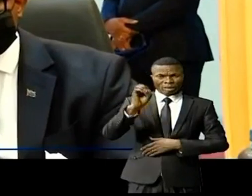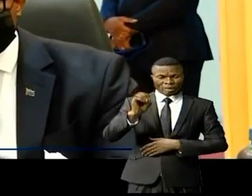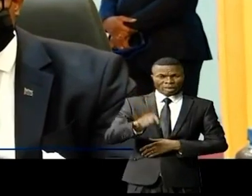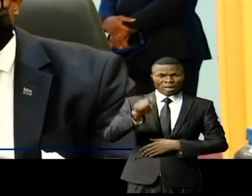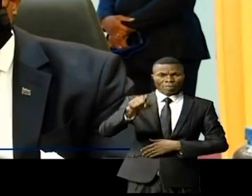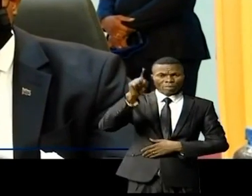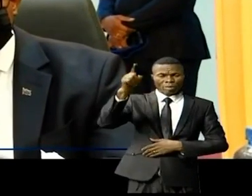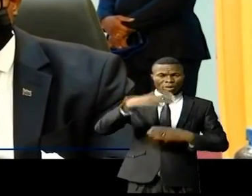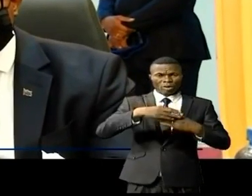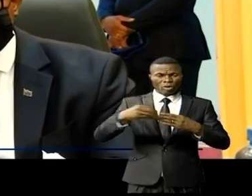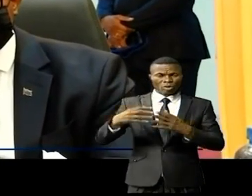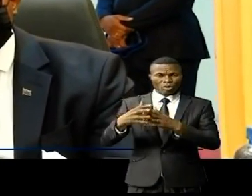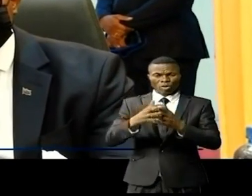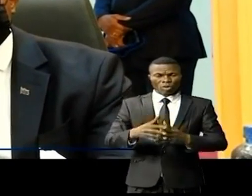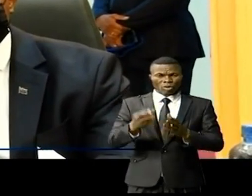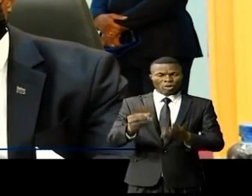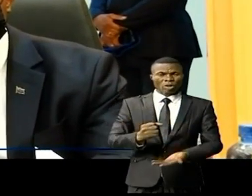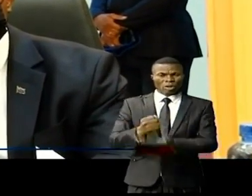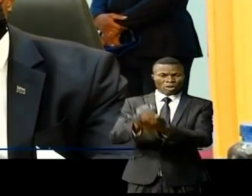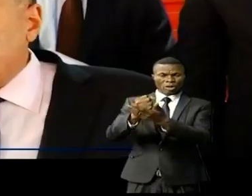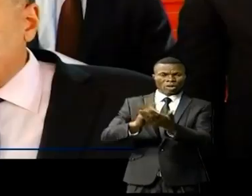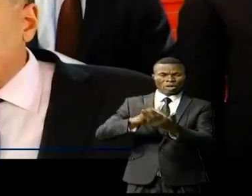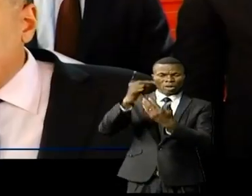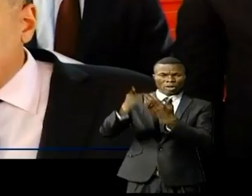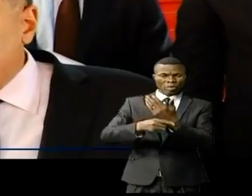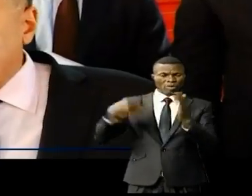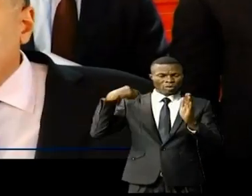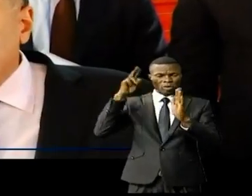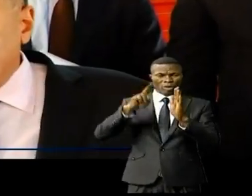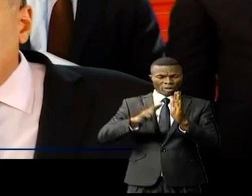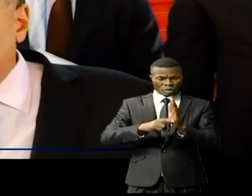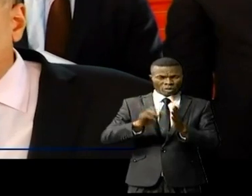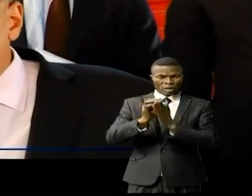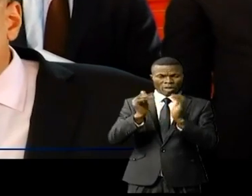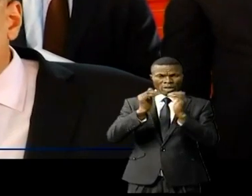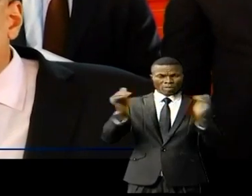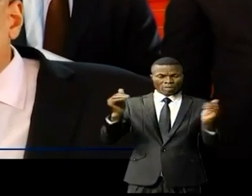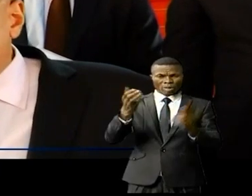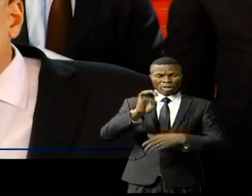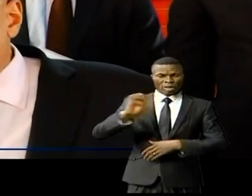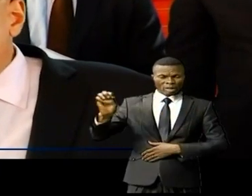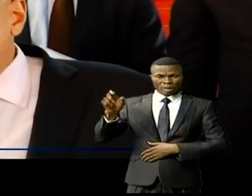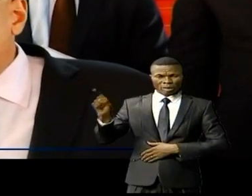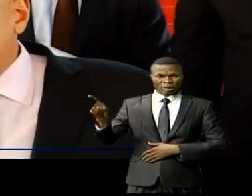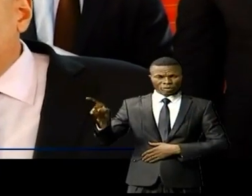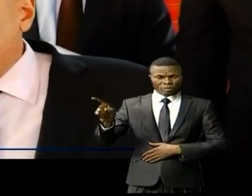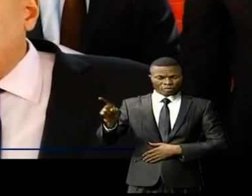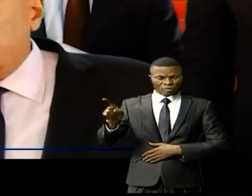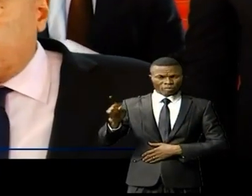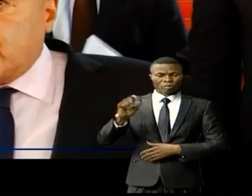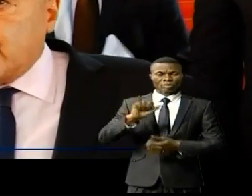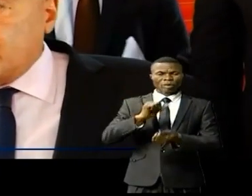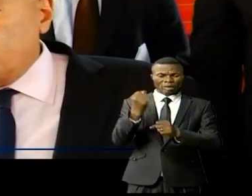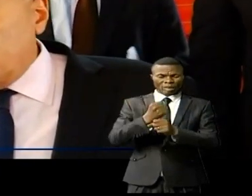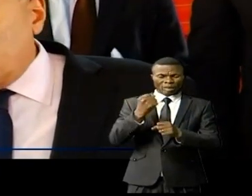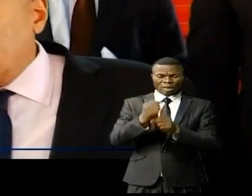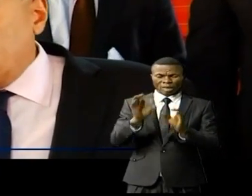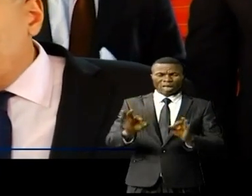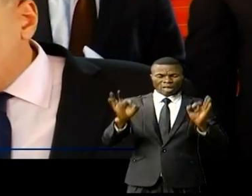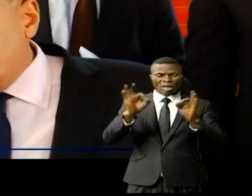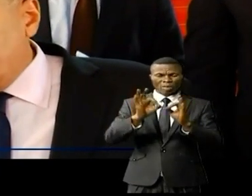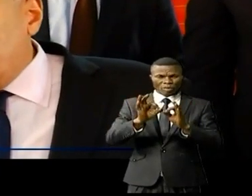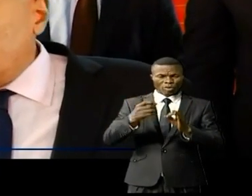pour le financement du programme du gouvernement de stabilisation dans l'Est. Donc ce sont les investissements dans